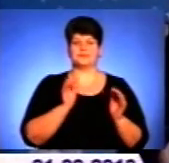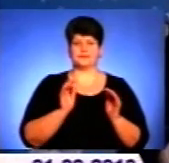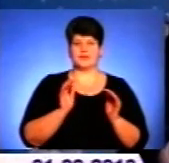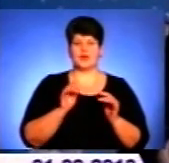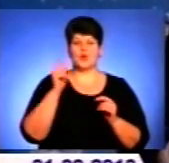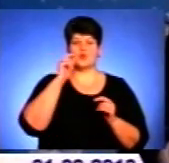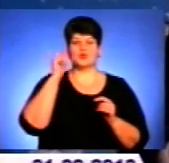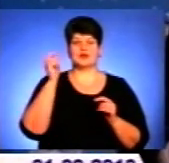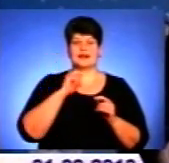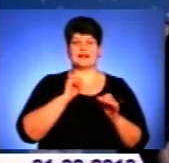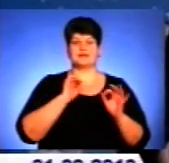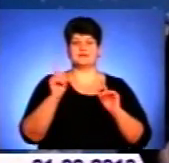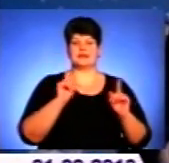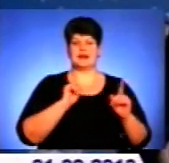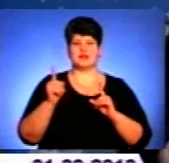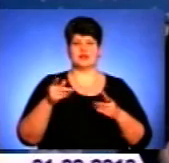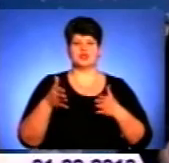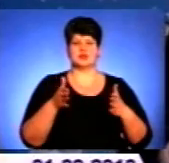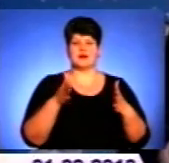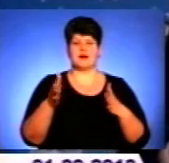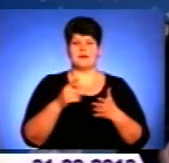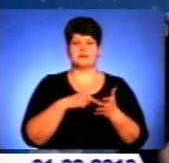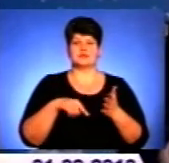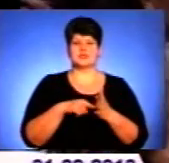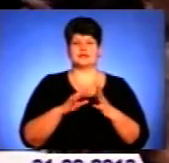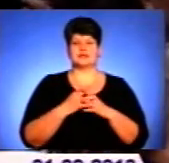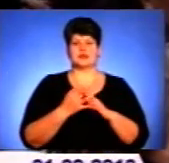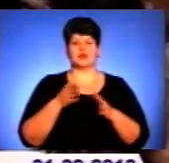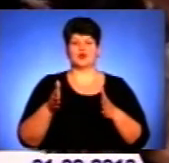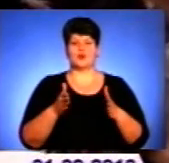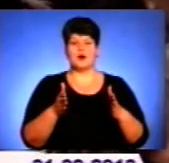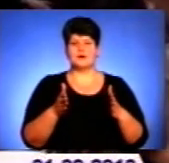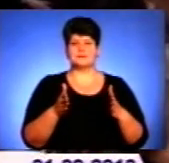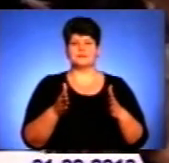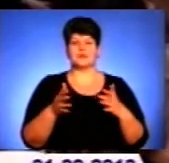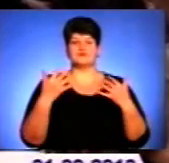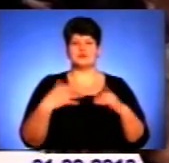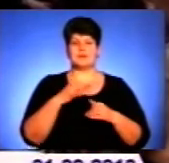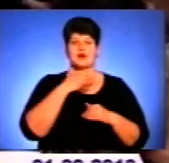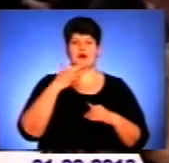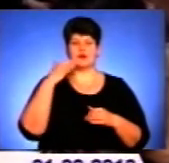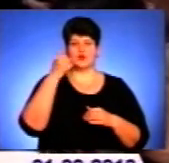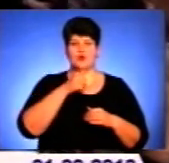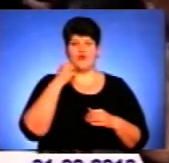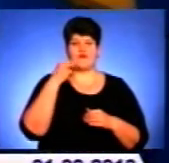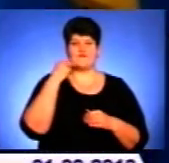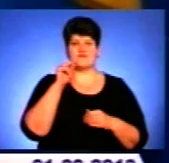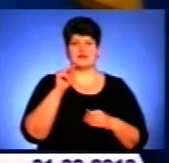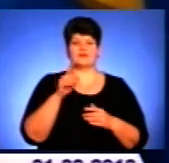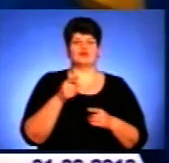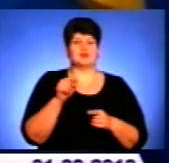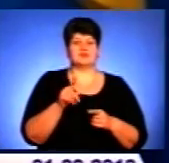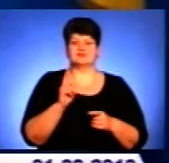на магістральних шляхах, так і на сільських і міських дорогах, якими вже багато років ефективно ніхто не